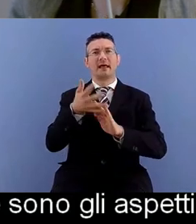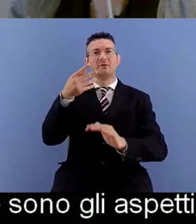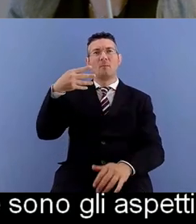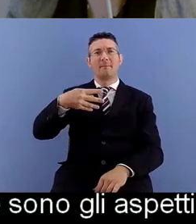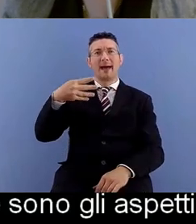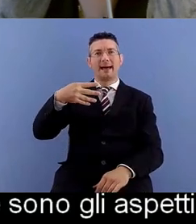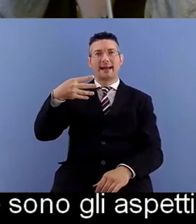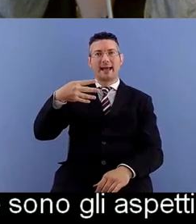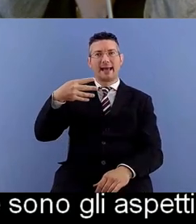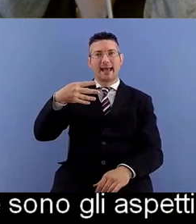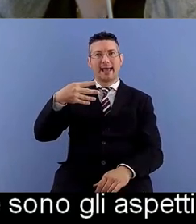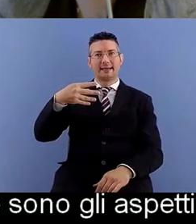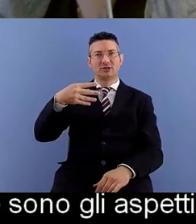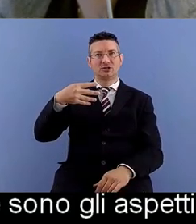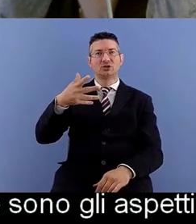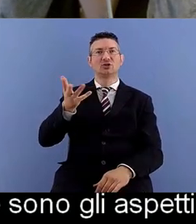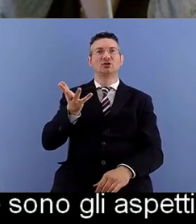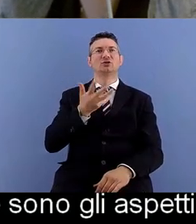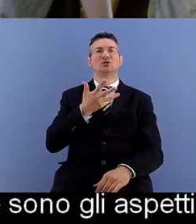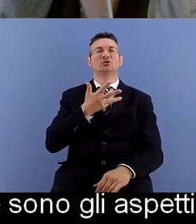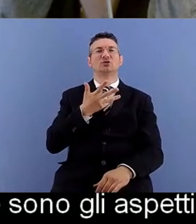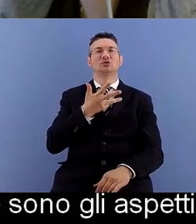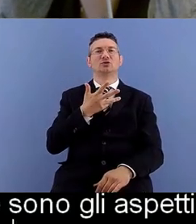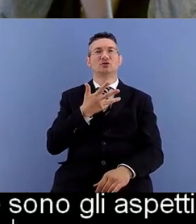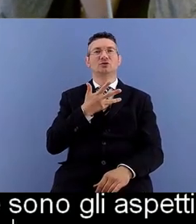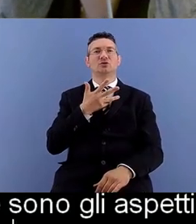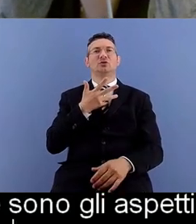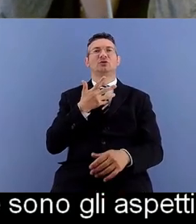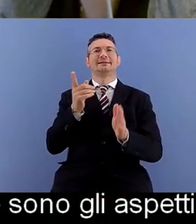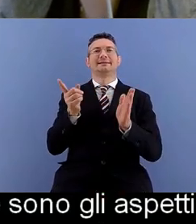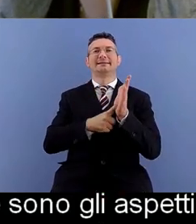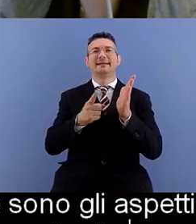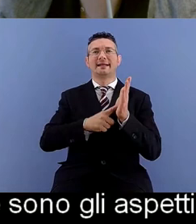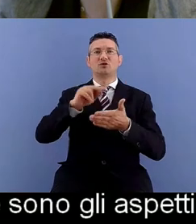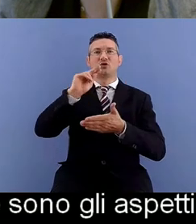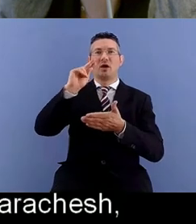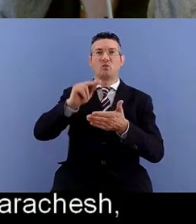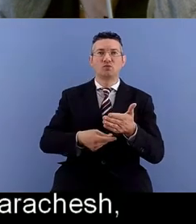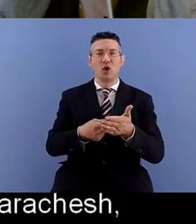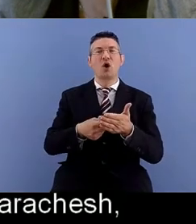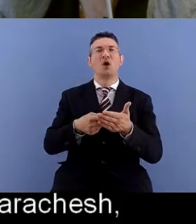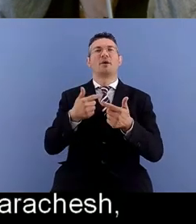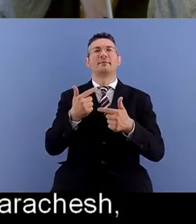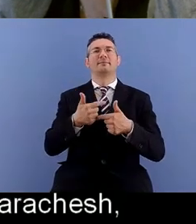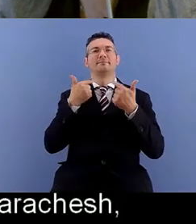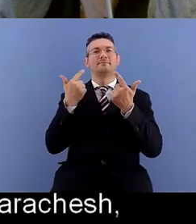prevede eccezione o limitazione al diritto d'autore e questo consente appunto di